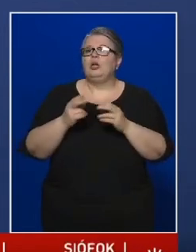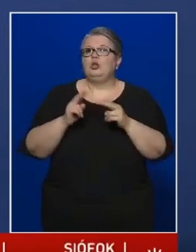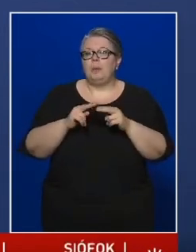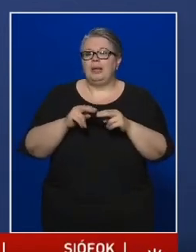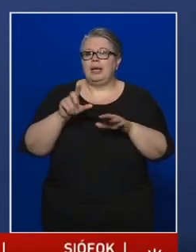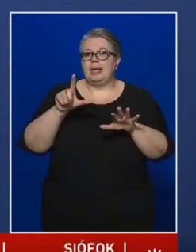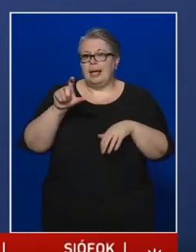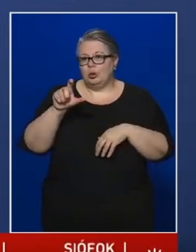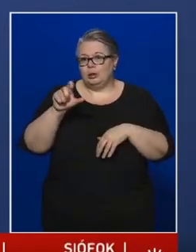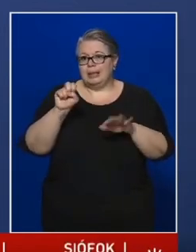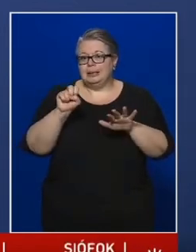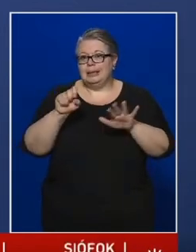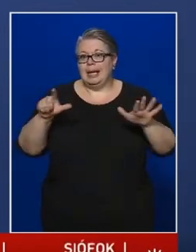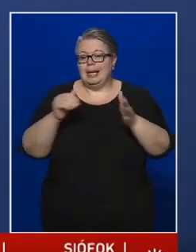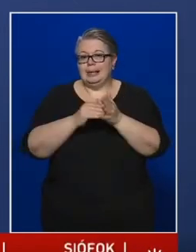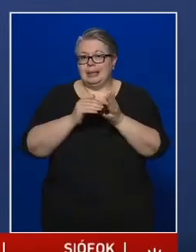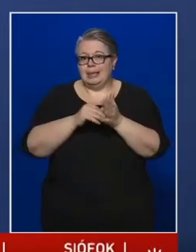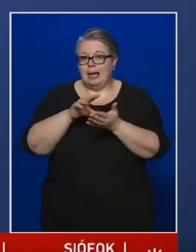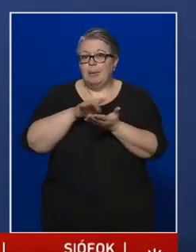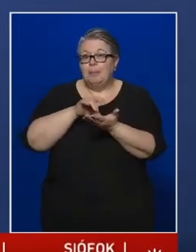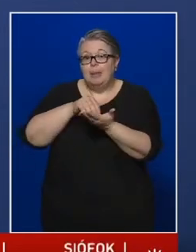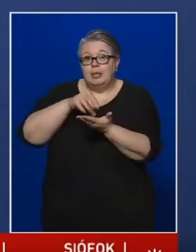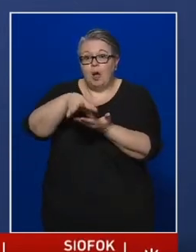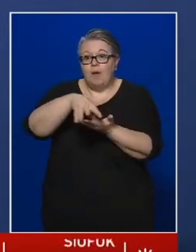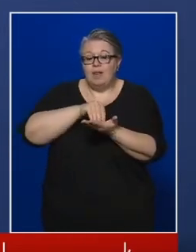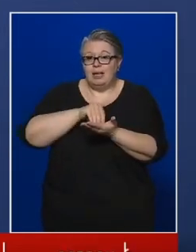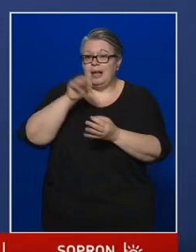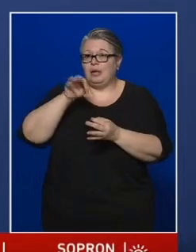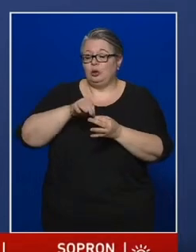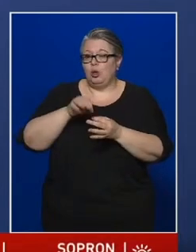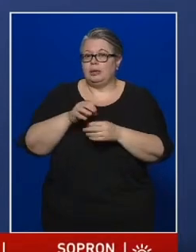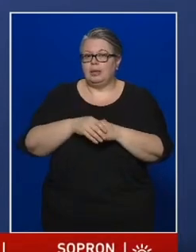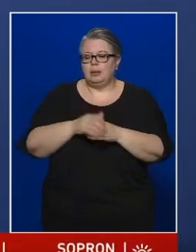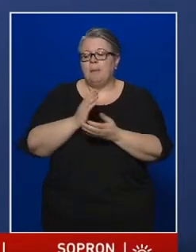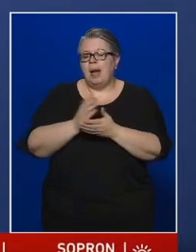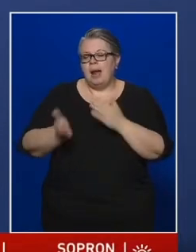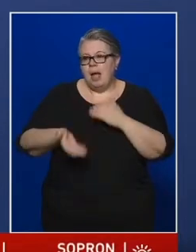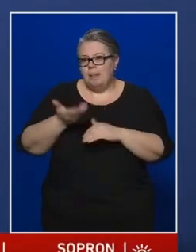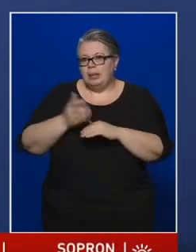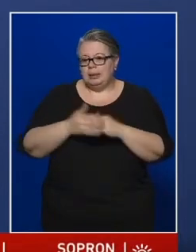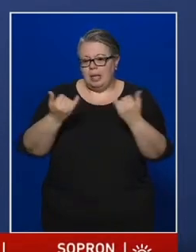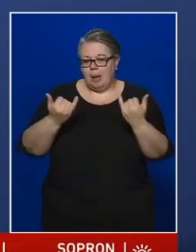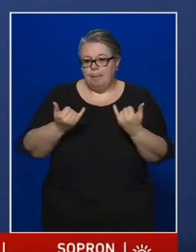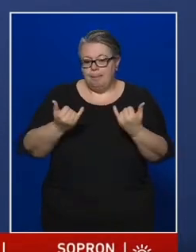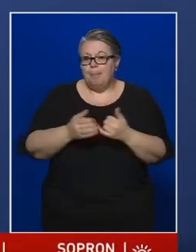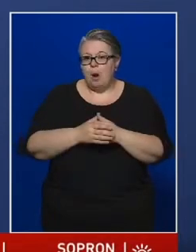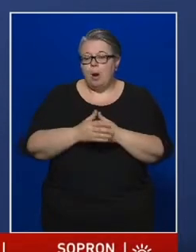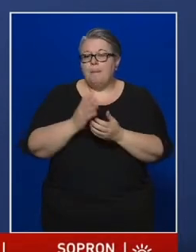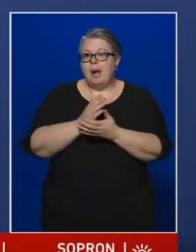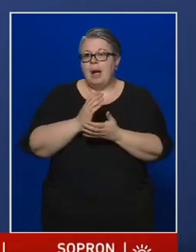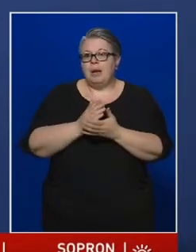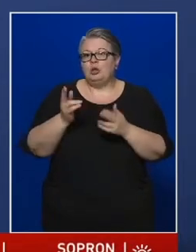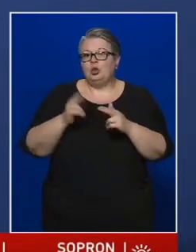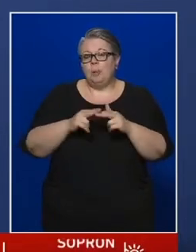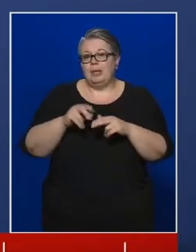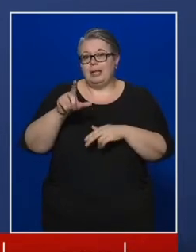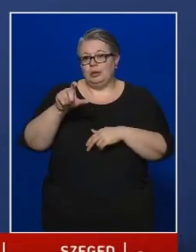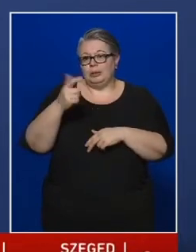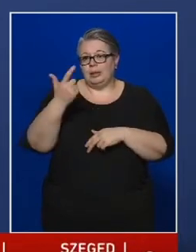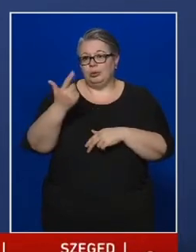mint 217 ezer mintavétel történt, illetve említettem, hogy mai napra már több mint